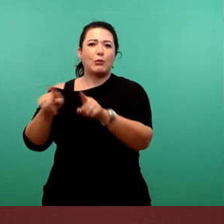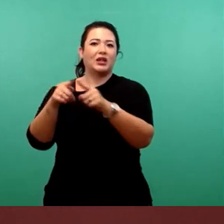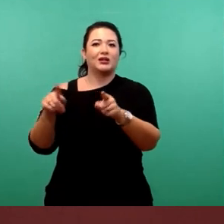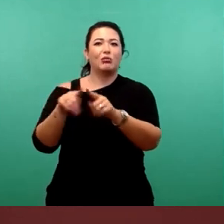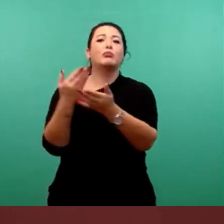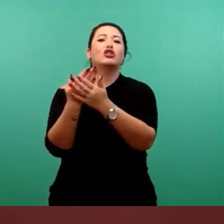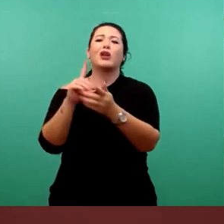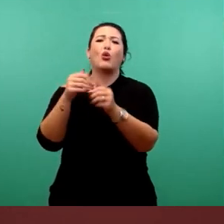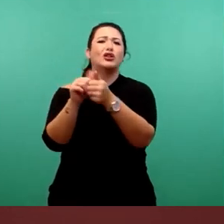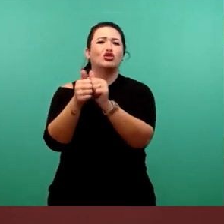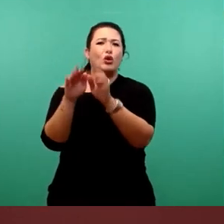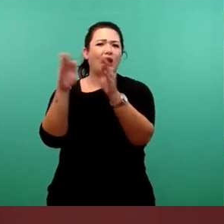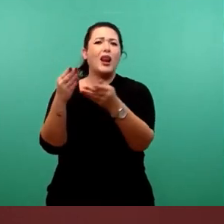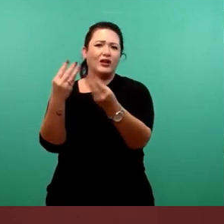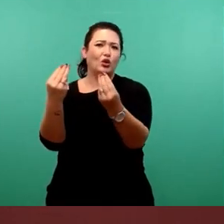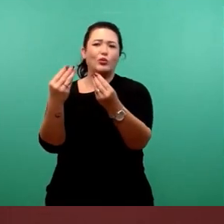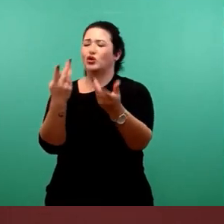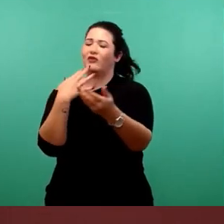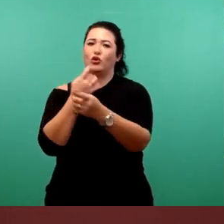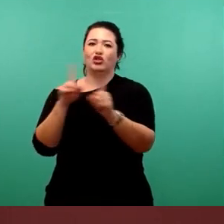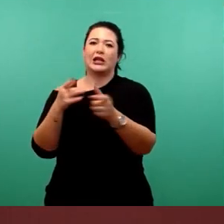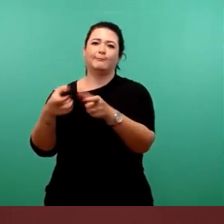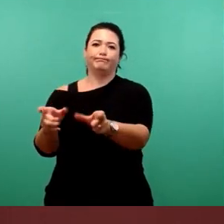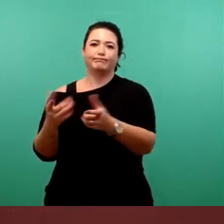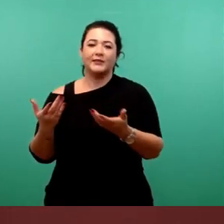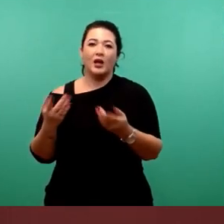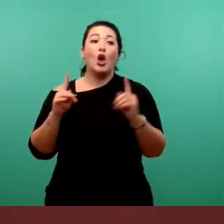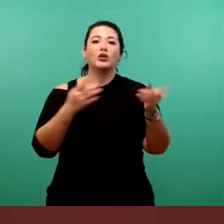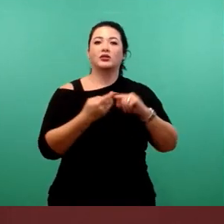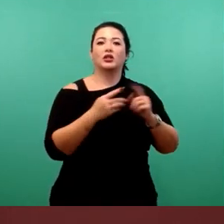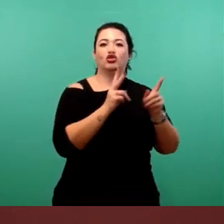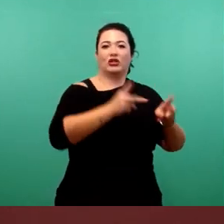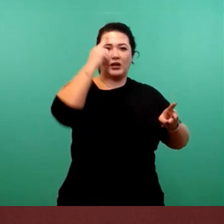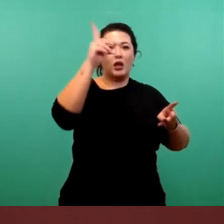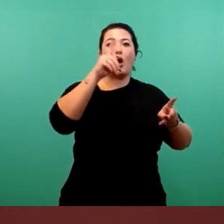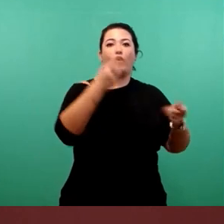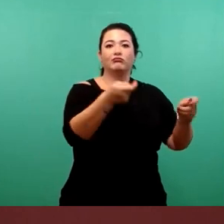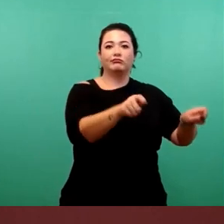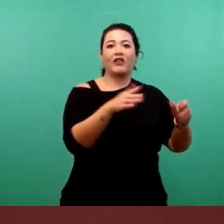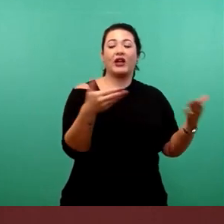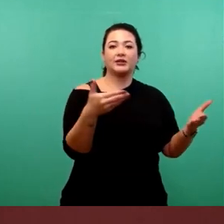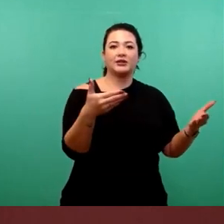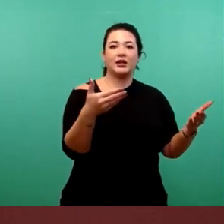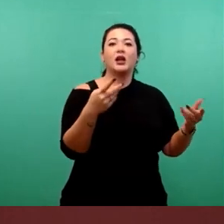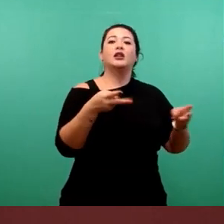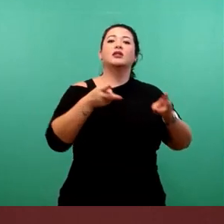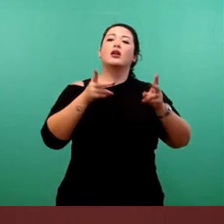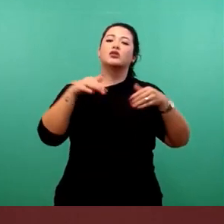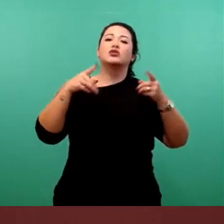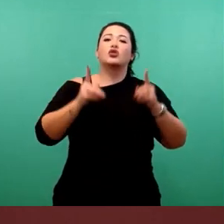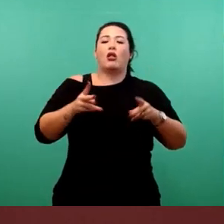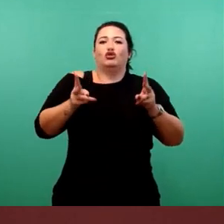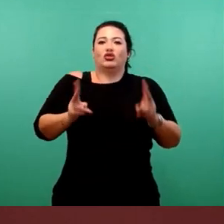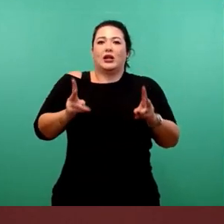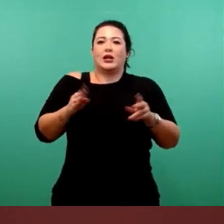kommen, sondern so wie es der Stadtrat auch beschlossen hat, mit den Unterbringungsstandards, diese eben mit solchen Einrichtungen, die